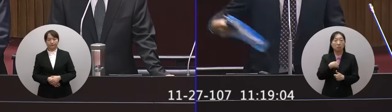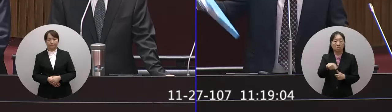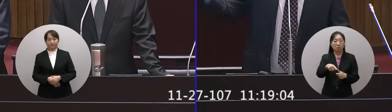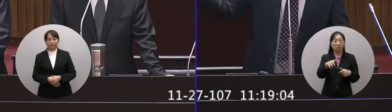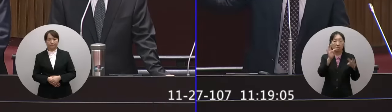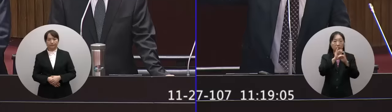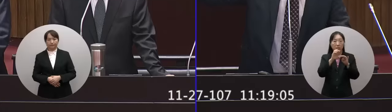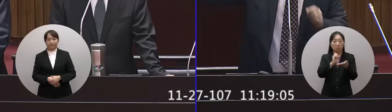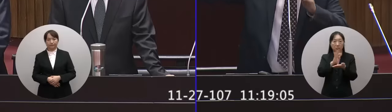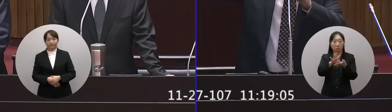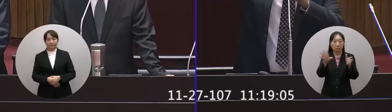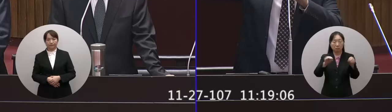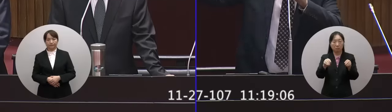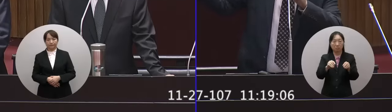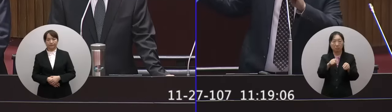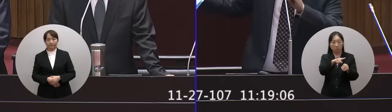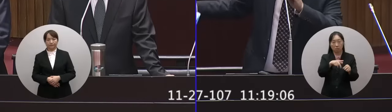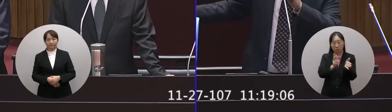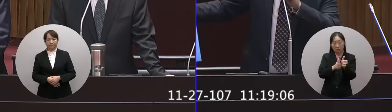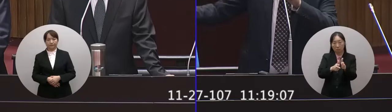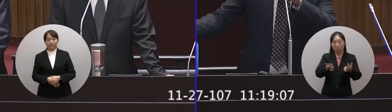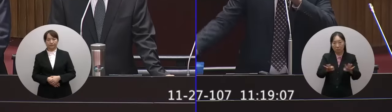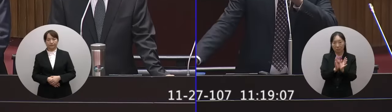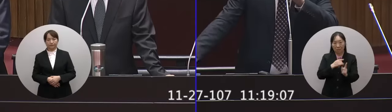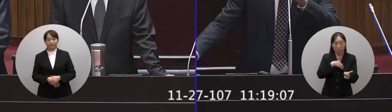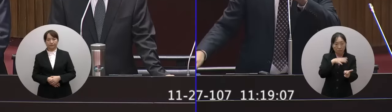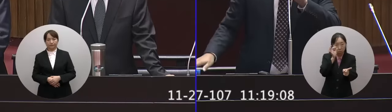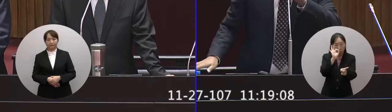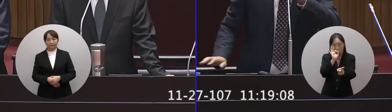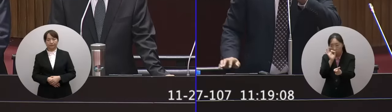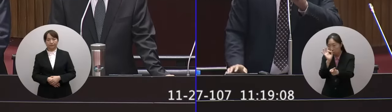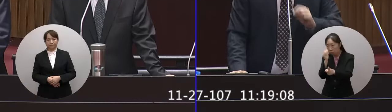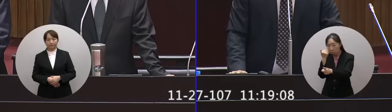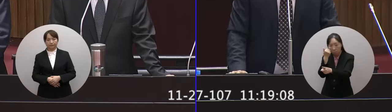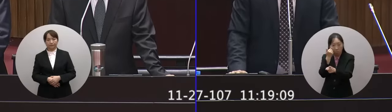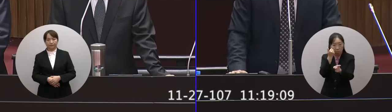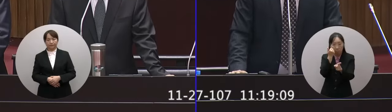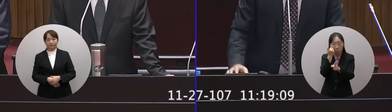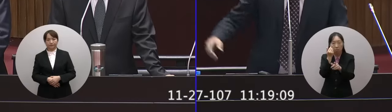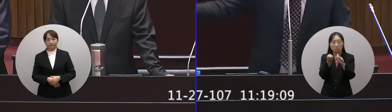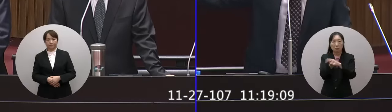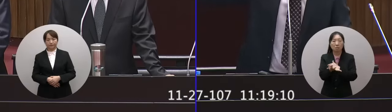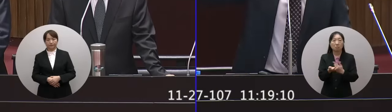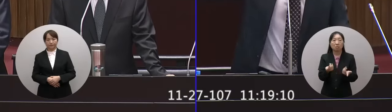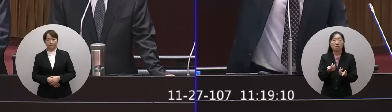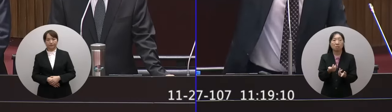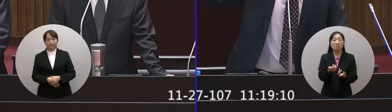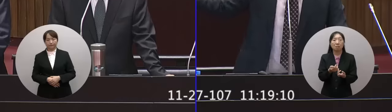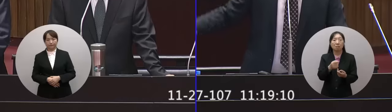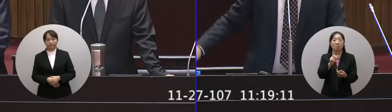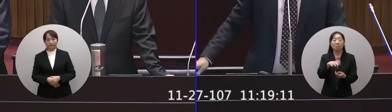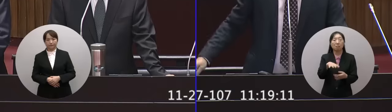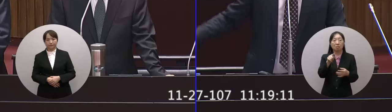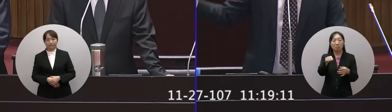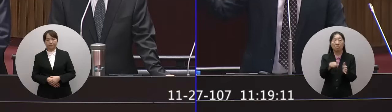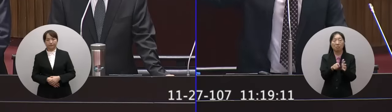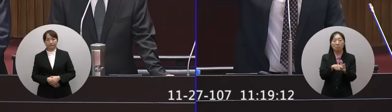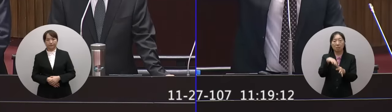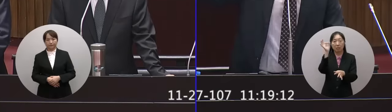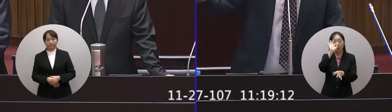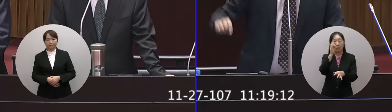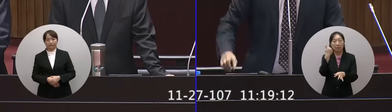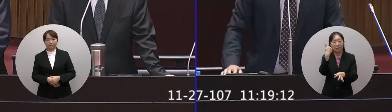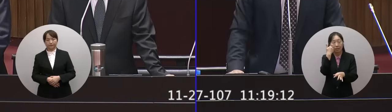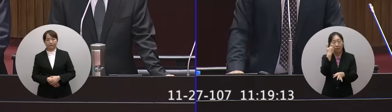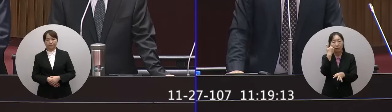以後台鐵現在開始找了準備要找基層所謂的食人名單出來